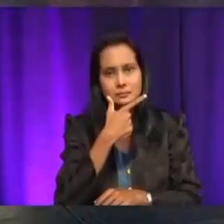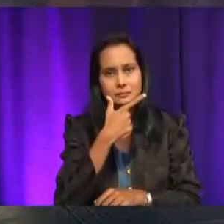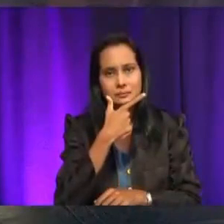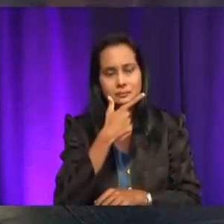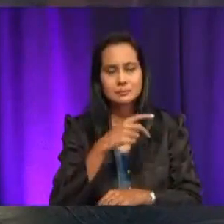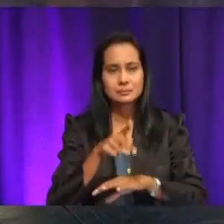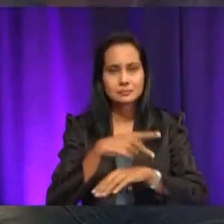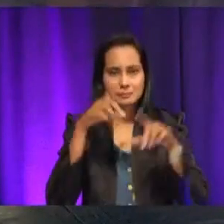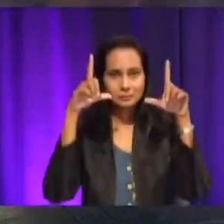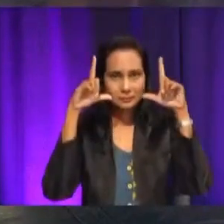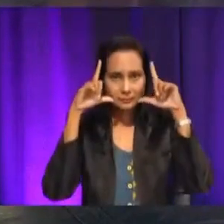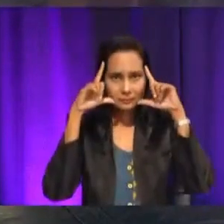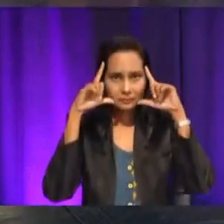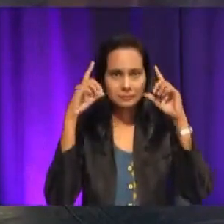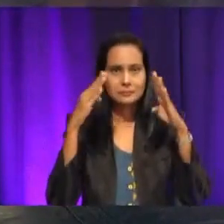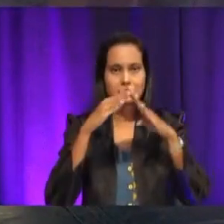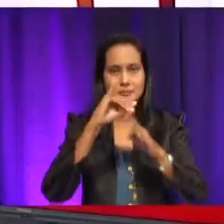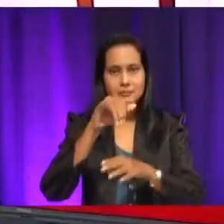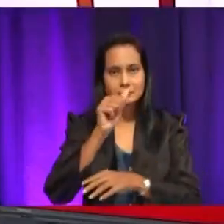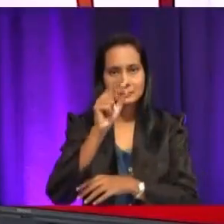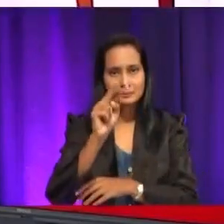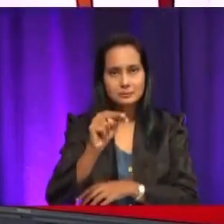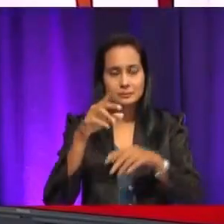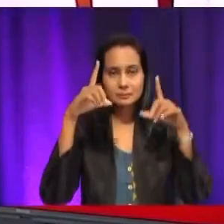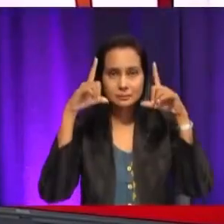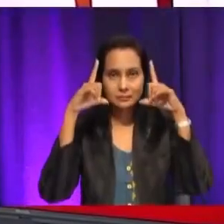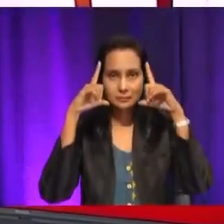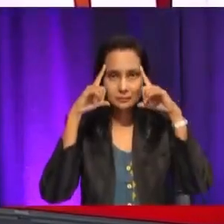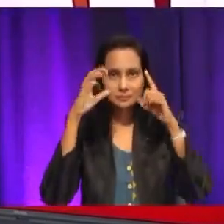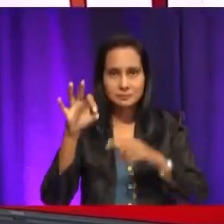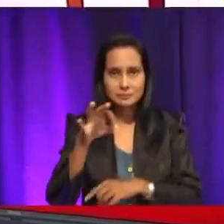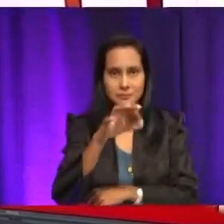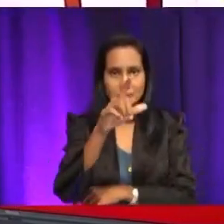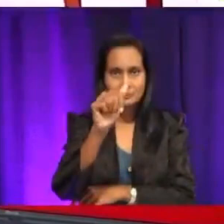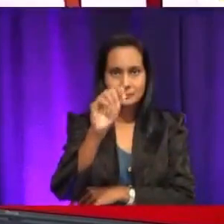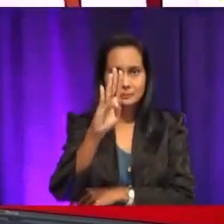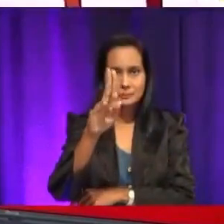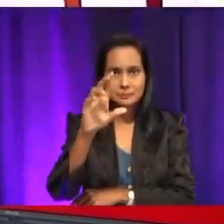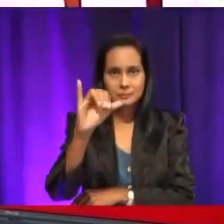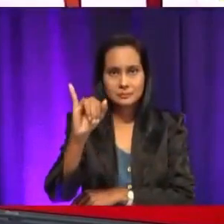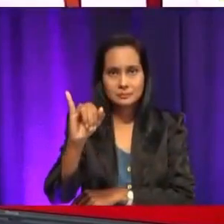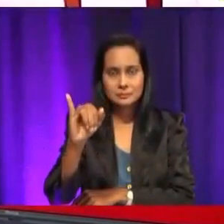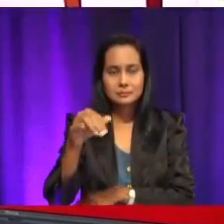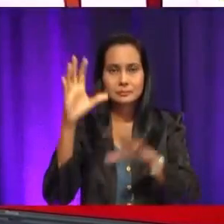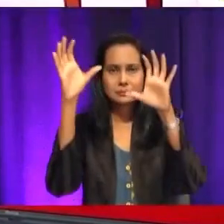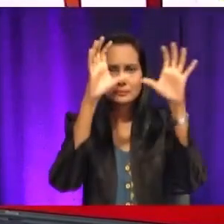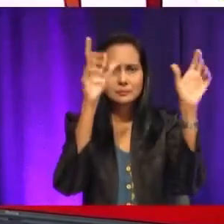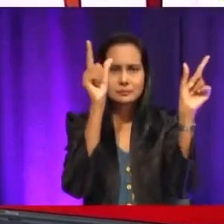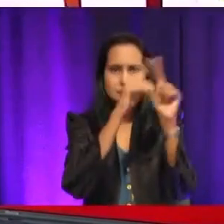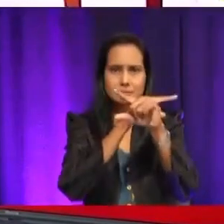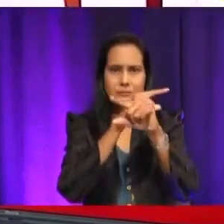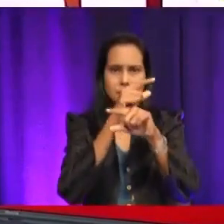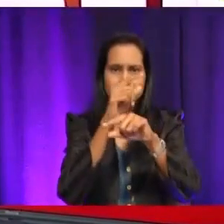Pakai tudung ke rumah Kak Ijan, tudung bawal bersulamlah buci, cuaca mendung